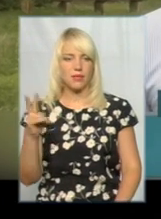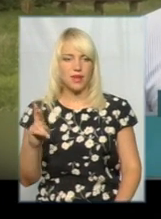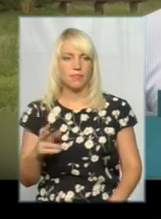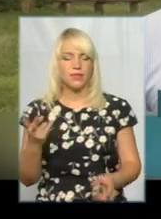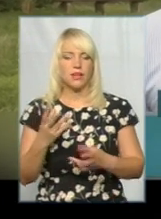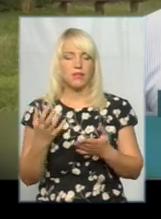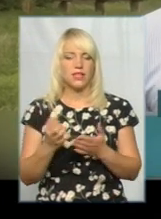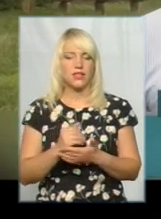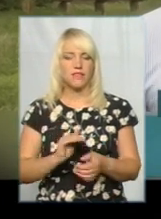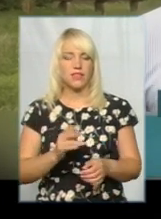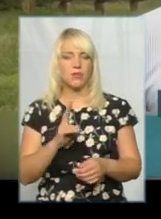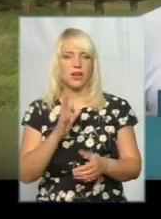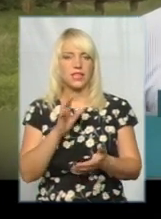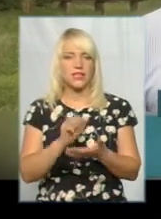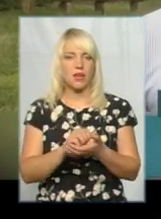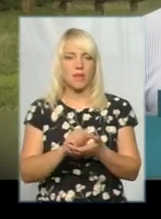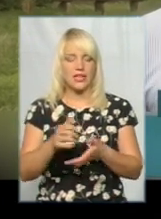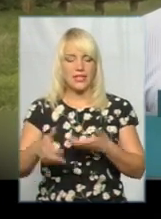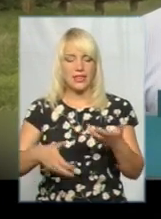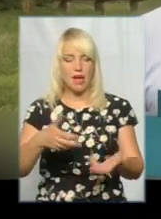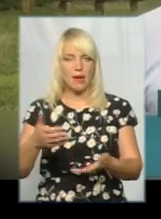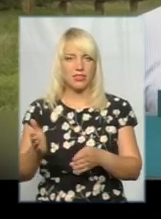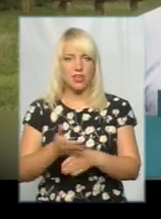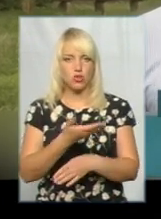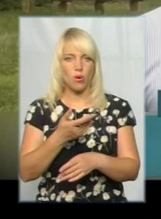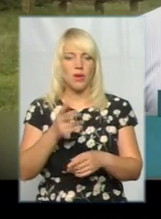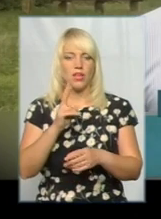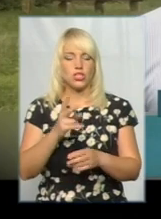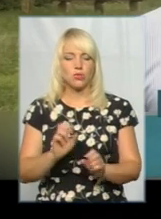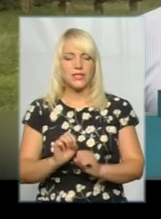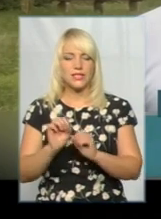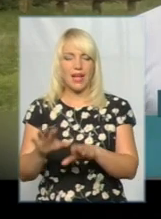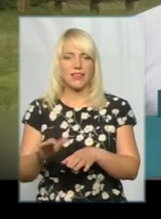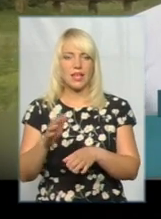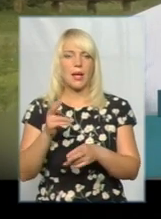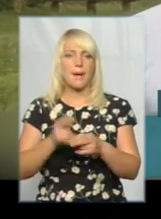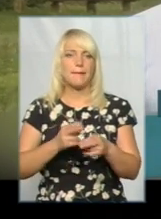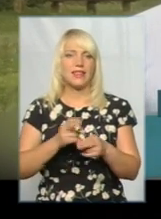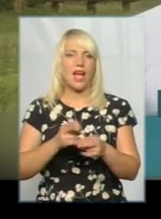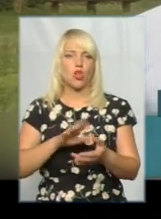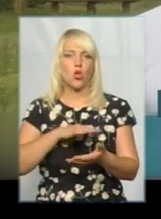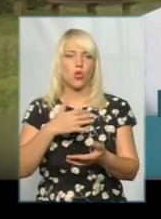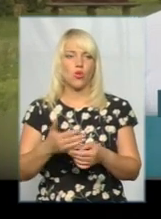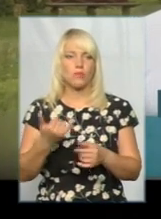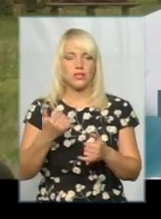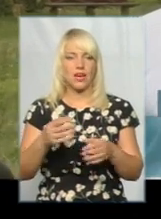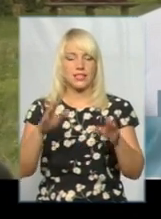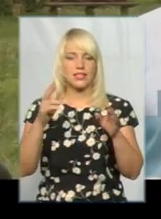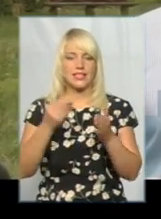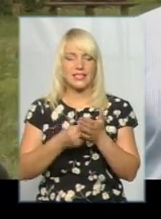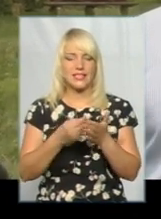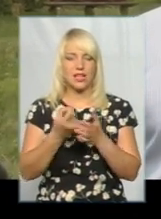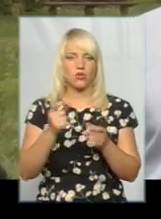яка займається демонтажом, яку ми маємо здати металлом. Думаю, зараз трошки ціна впала на метал,